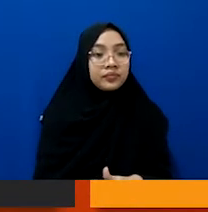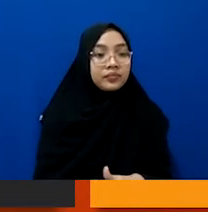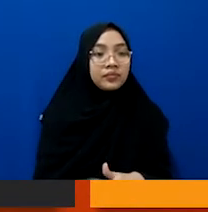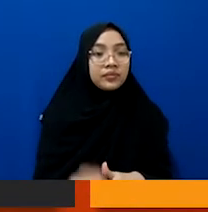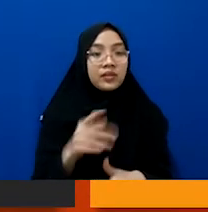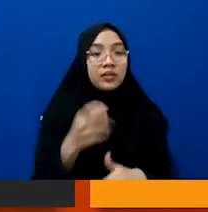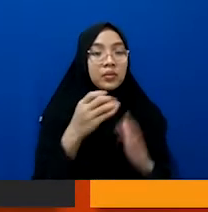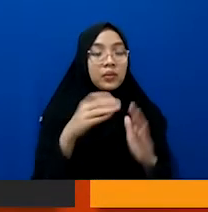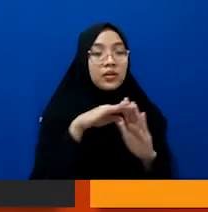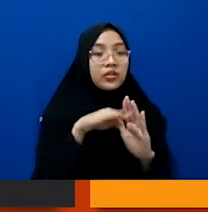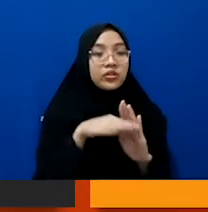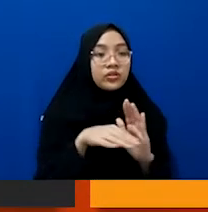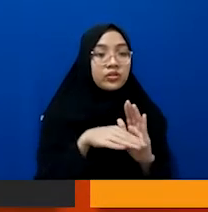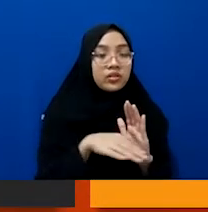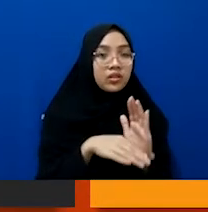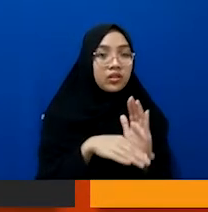kliteria